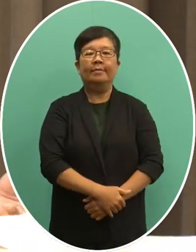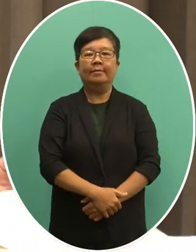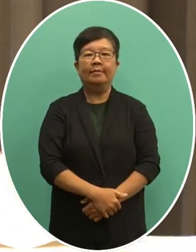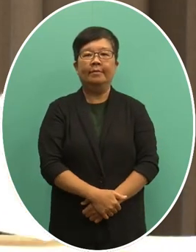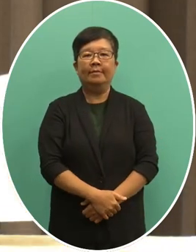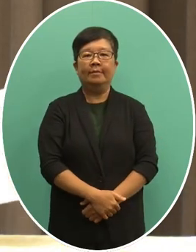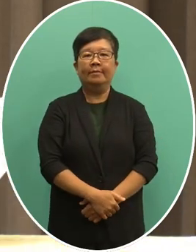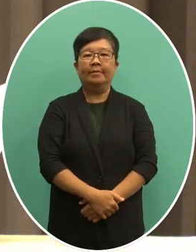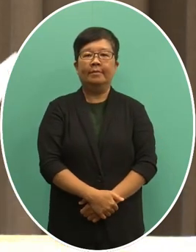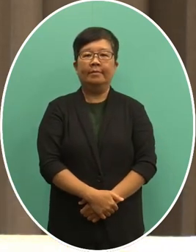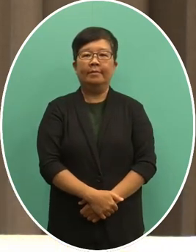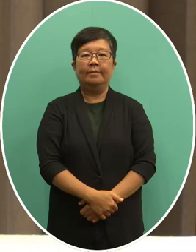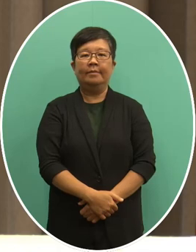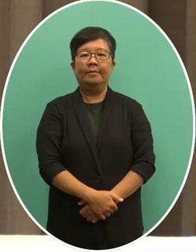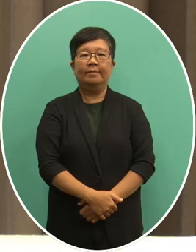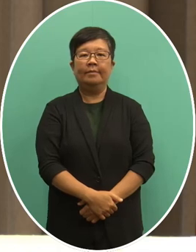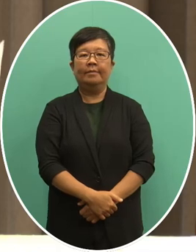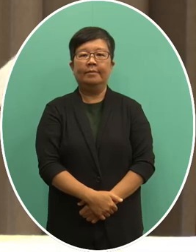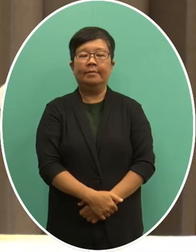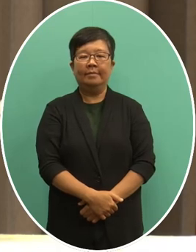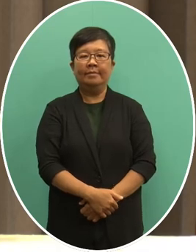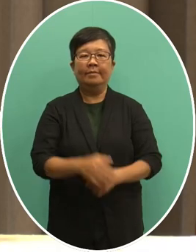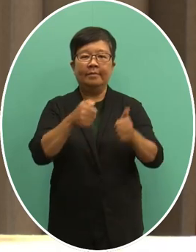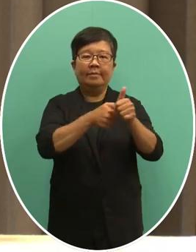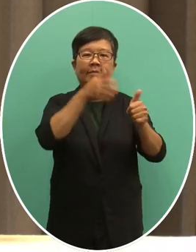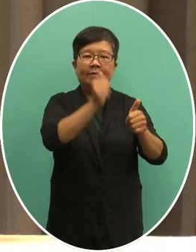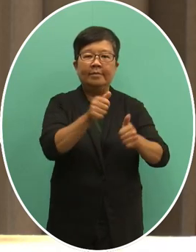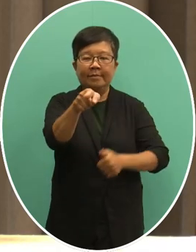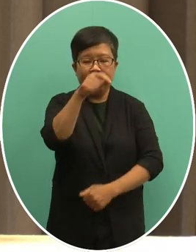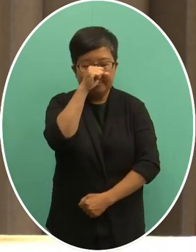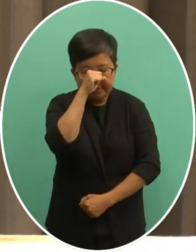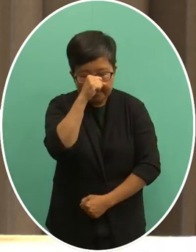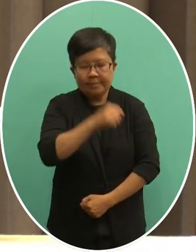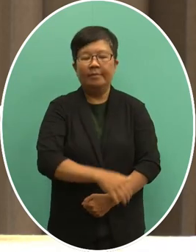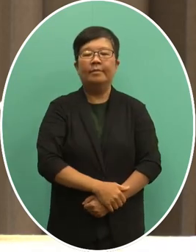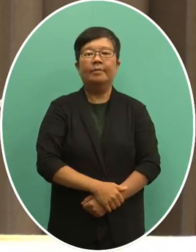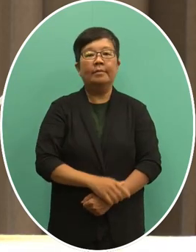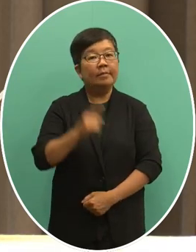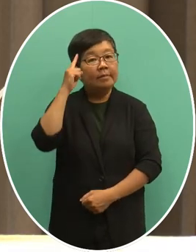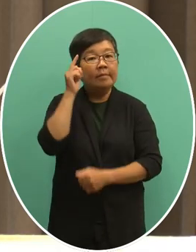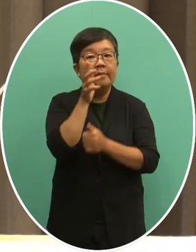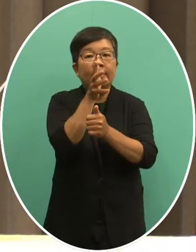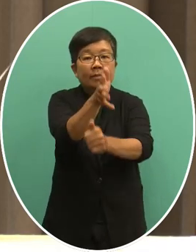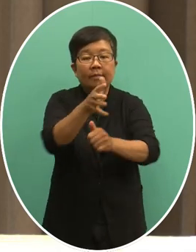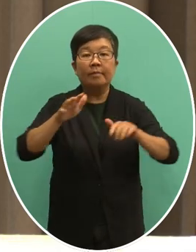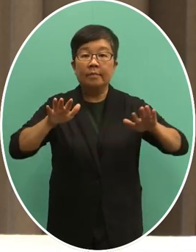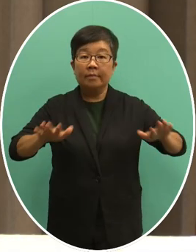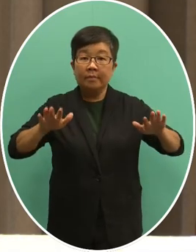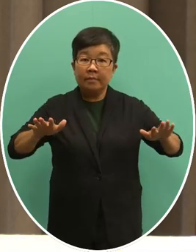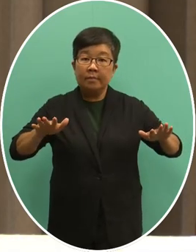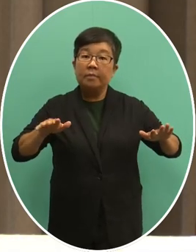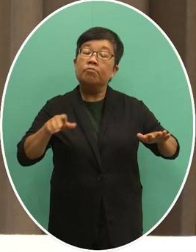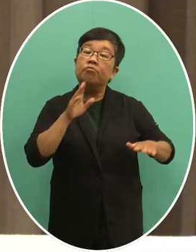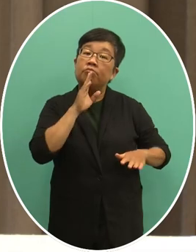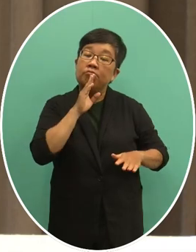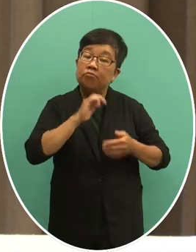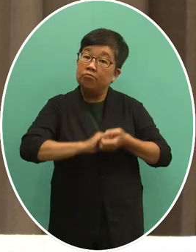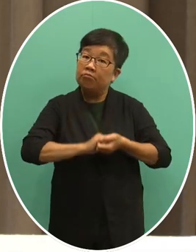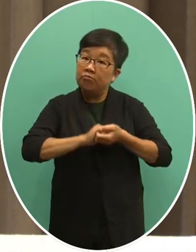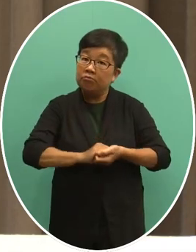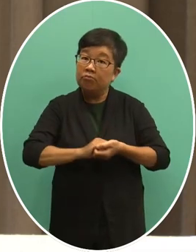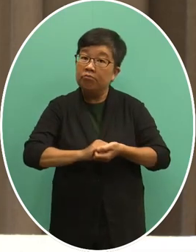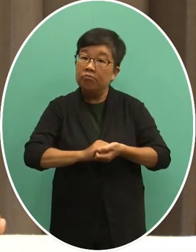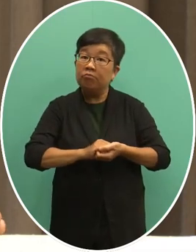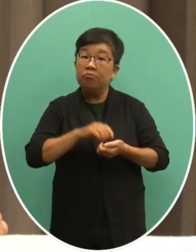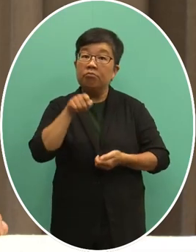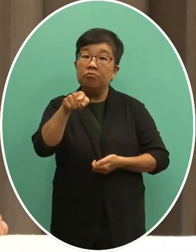来 林凯市长你好我是中央社英文记者我想要请问就是那现在我们有确定就是除了教